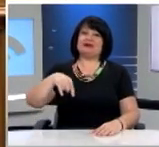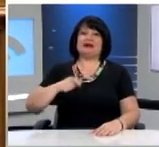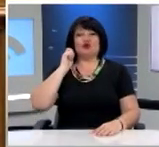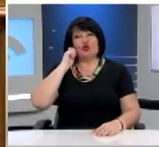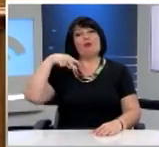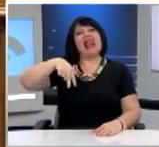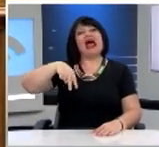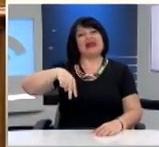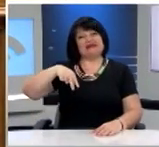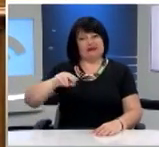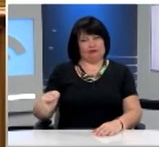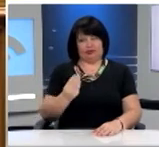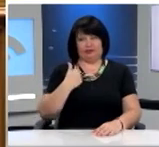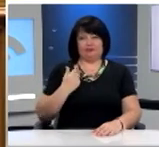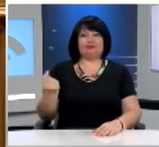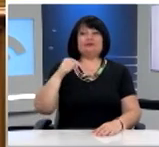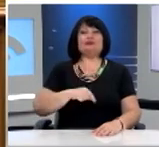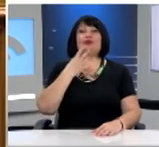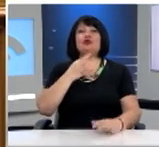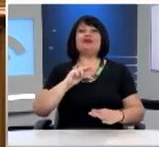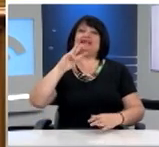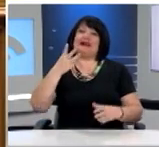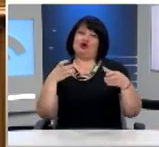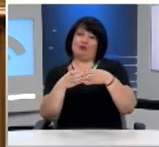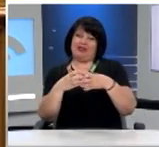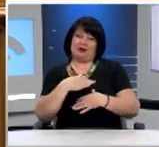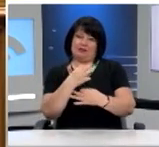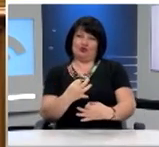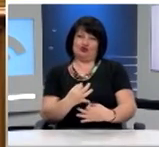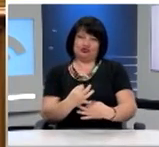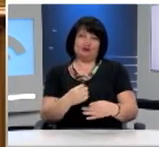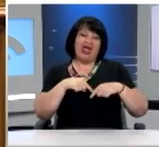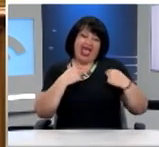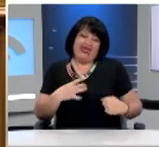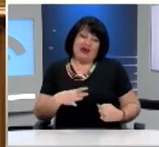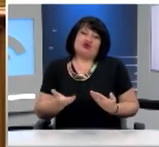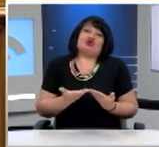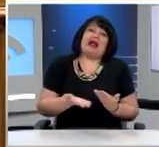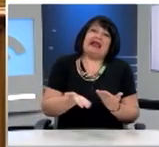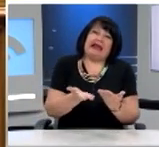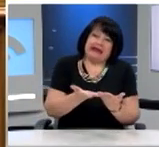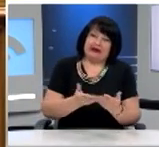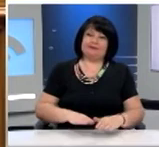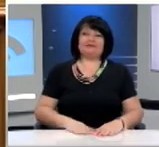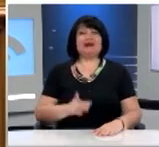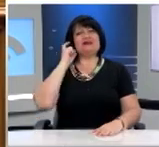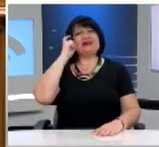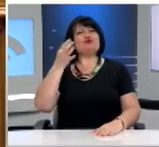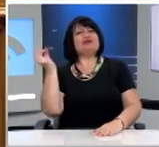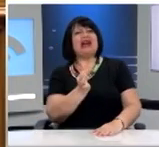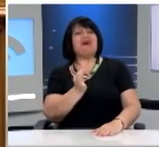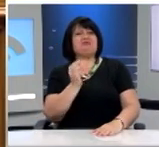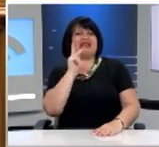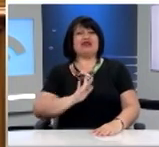προέρχομαι από τη Λάρισα. Βρίσκομαι εδώ εκπροσωπώντας την τρίτη ομάδα με θέμα εθελοντισμός και αλληλεγγύη. Φανταστείτε μια ιδανική κοινωνία